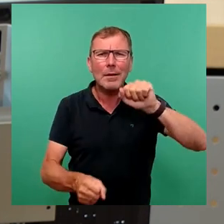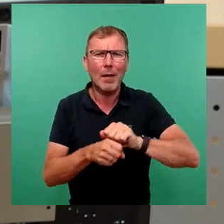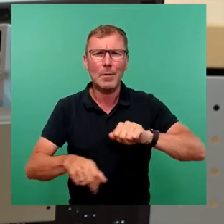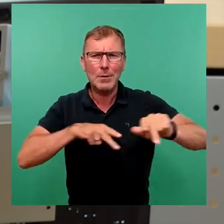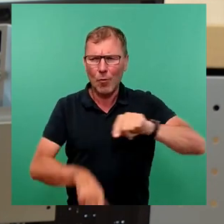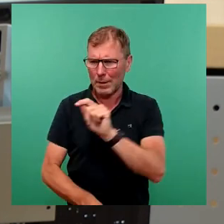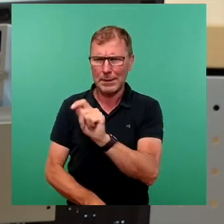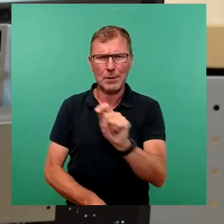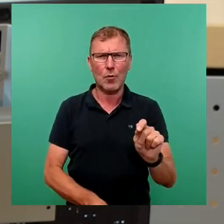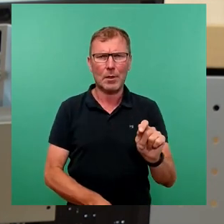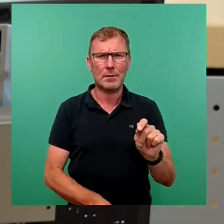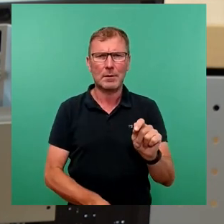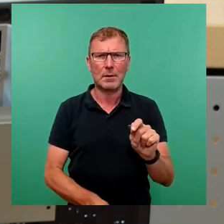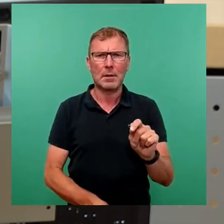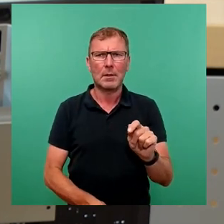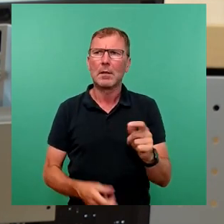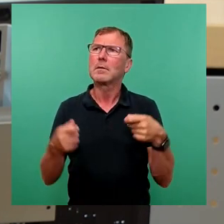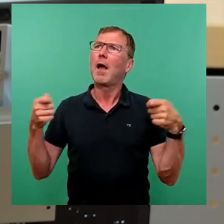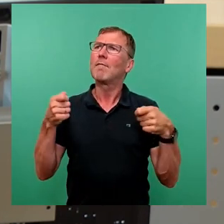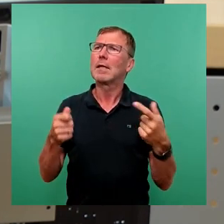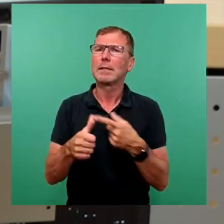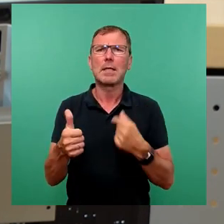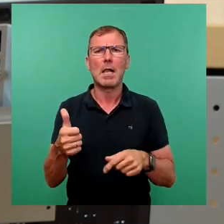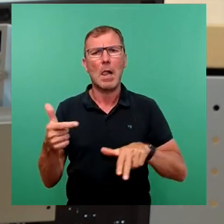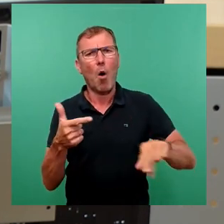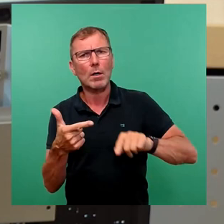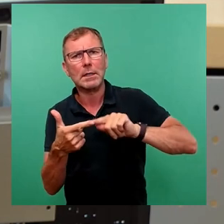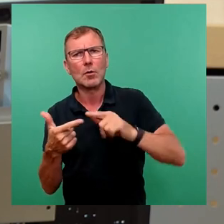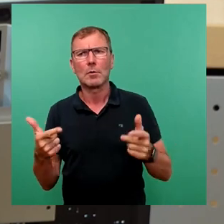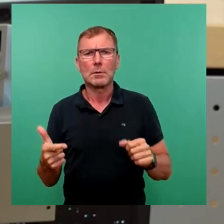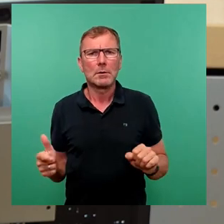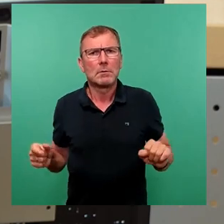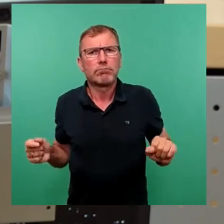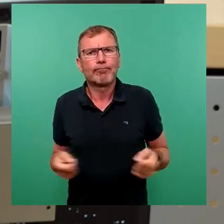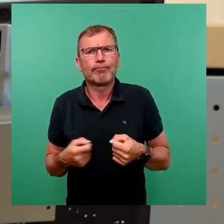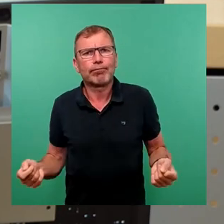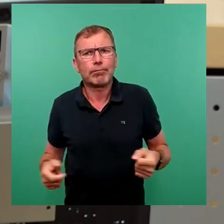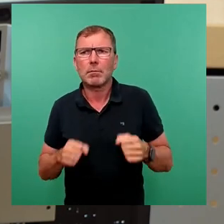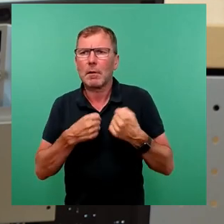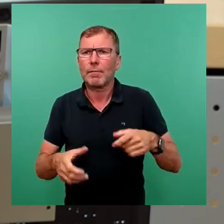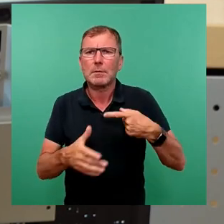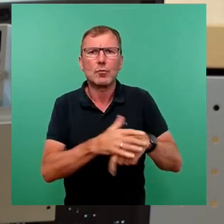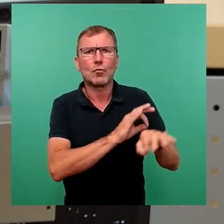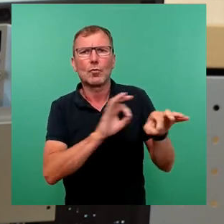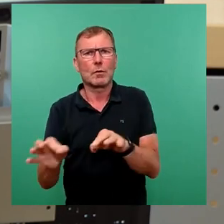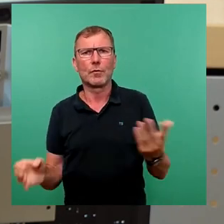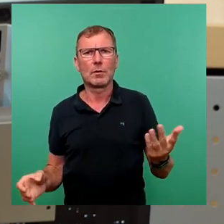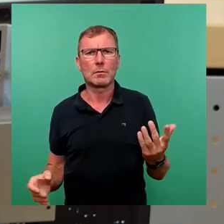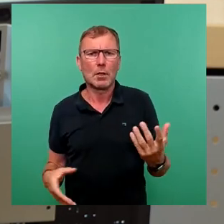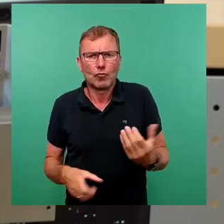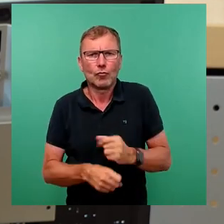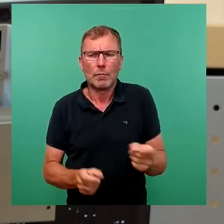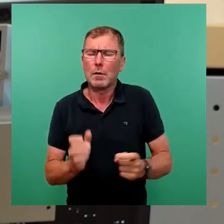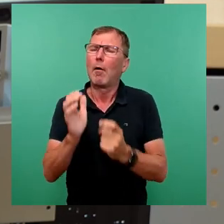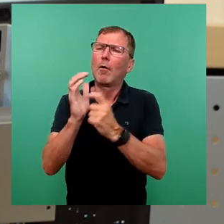sind nunmehr weder finanziell noch organisatorisch in der Lage, diese Feste zu stemmen. Gründe dafür